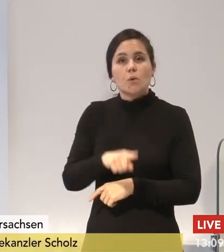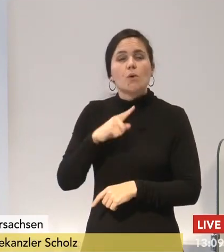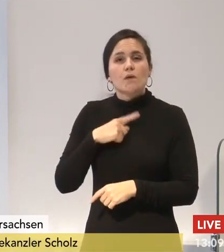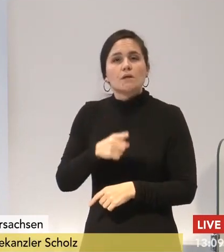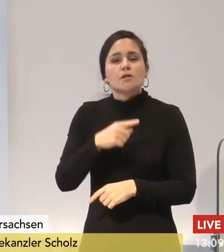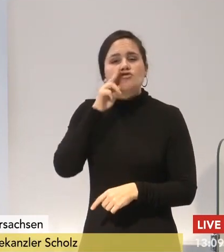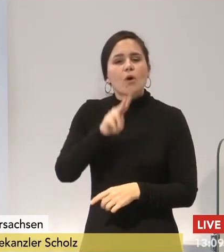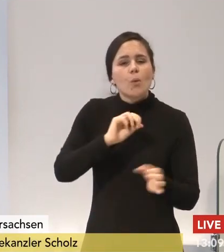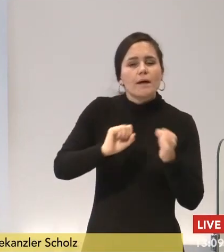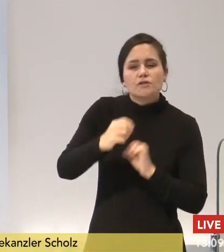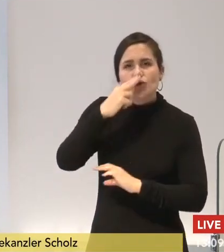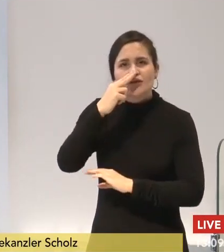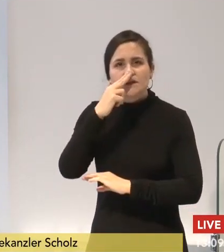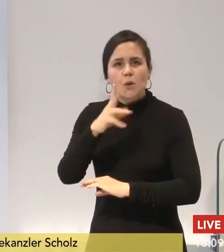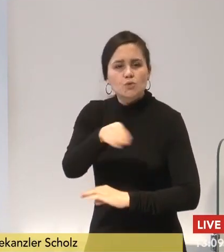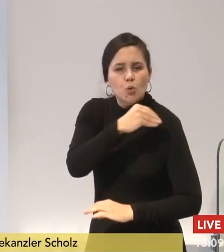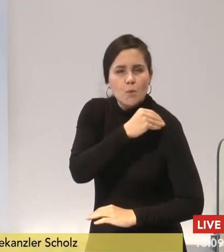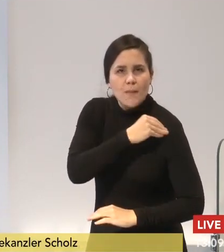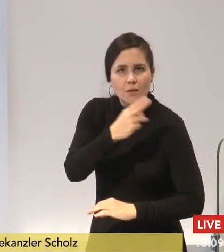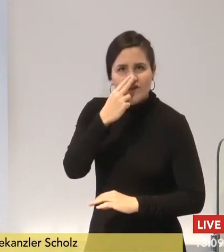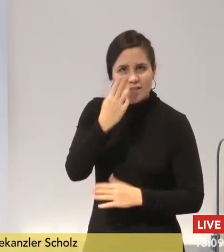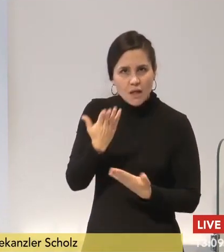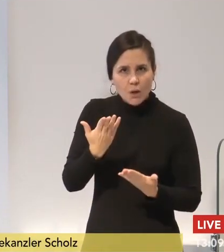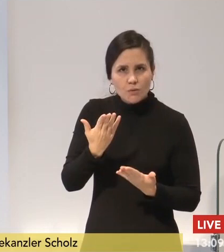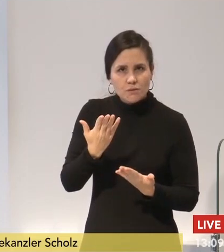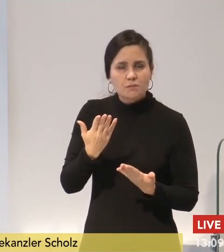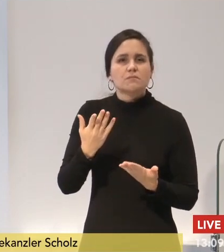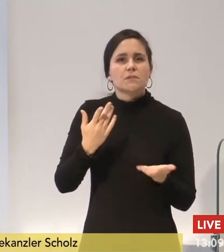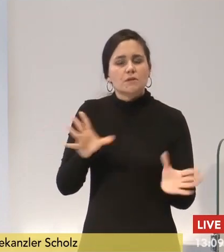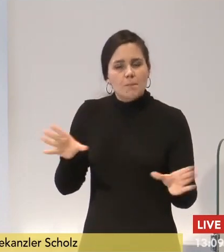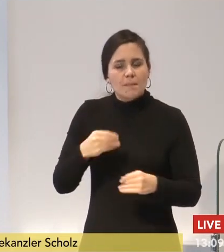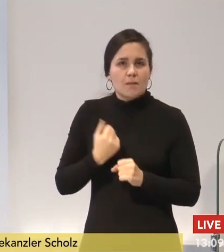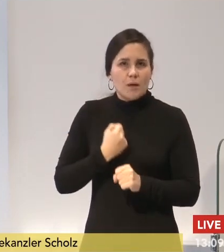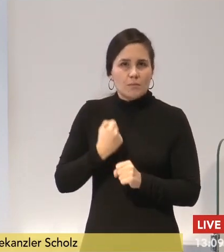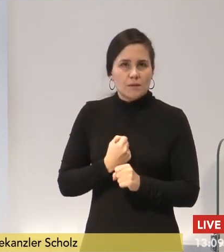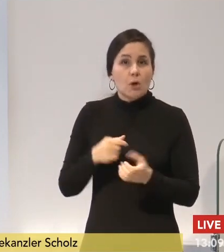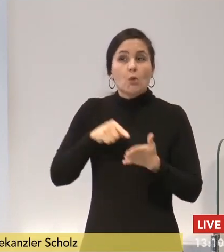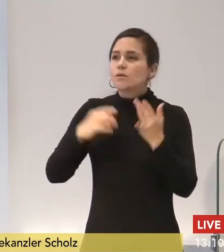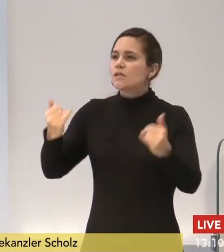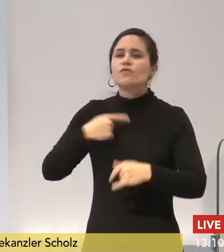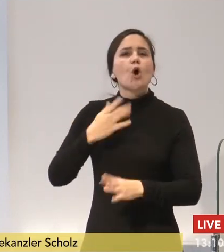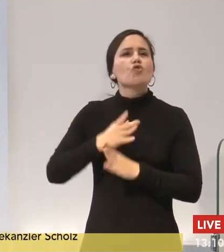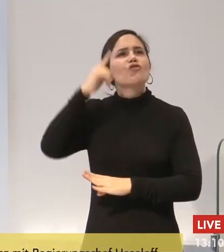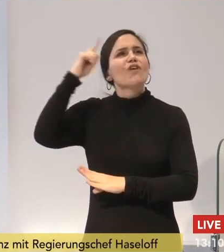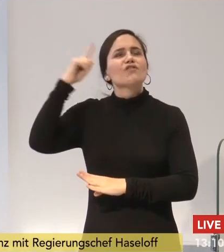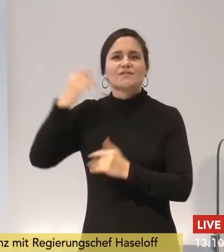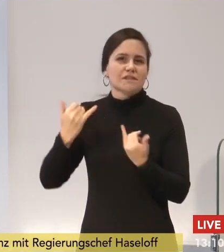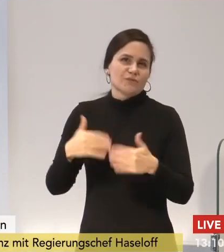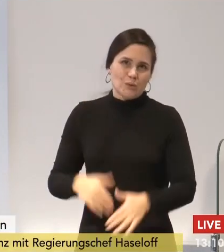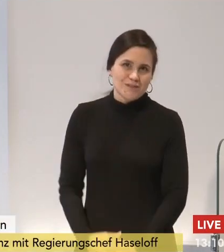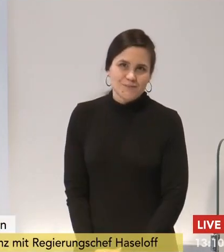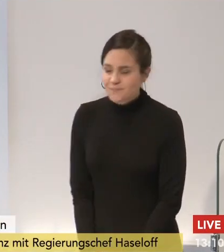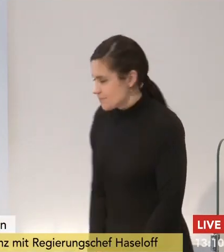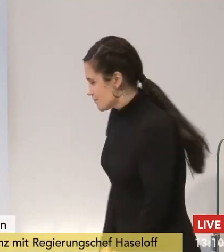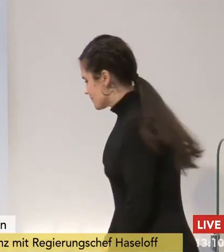von uns hat den Eindruck, dass er automatisch der Weisheit letzten Schluss gefunden hat. Wir wollen darüber